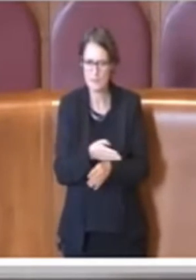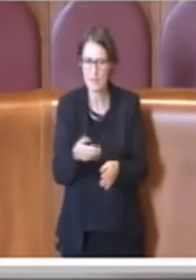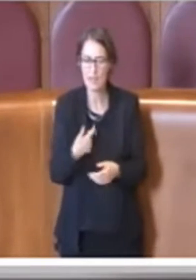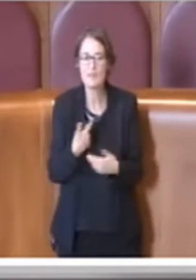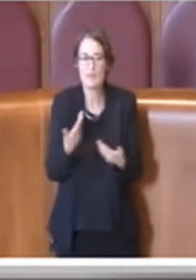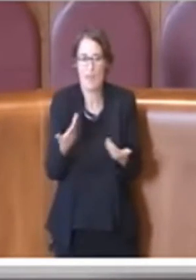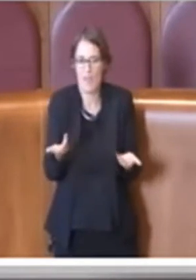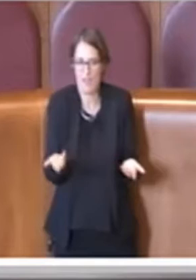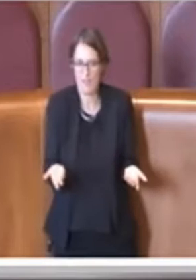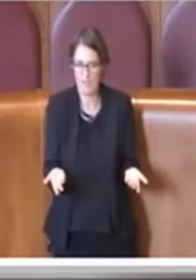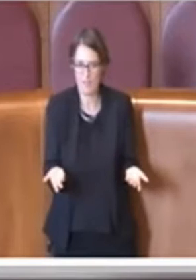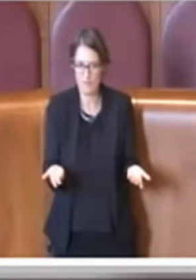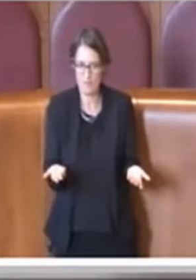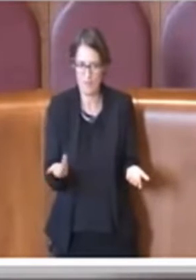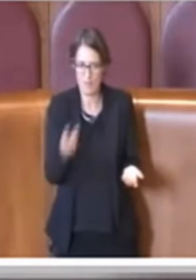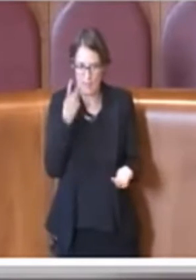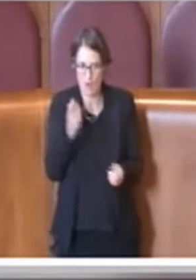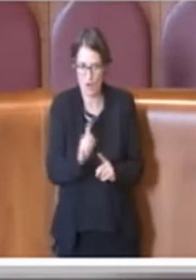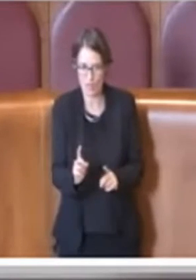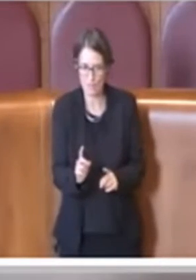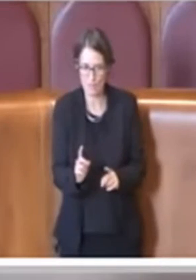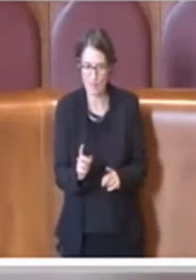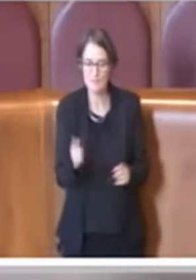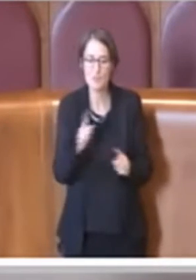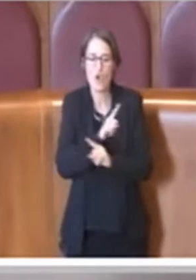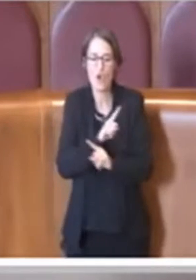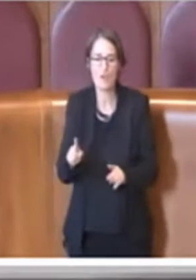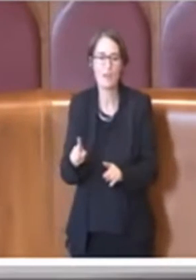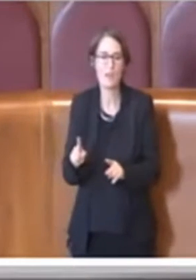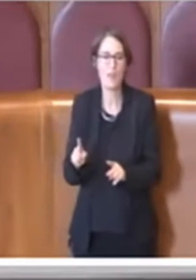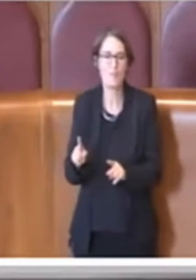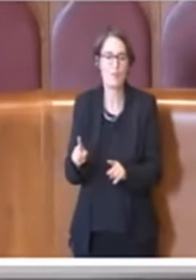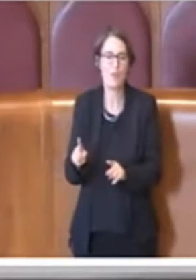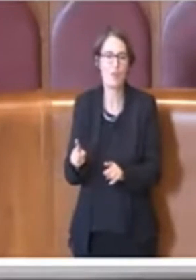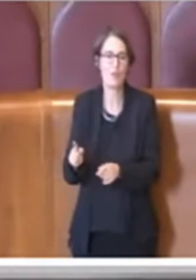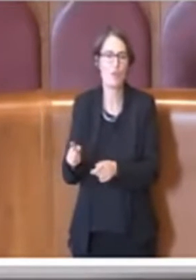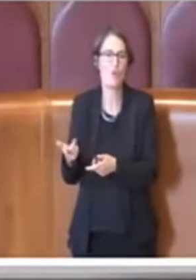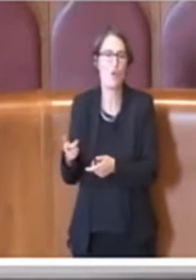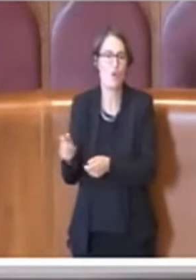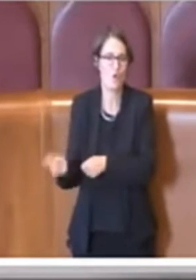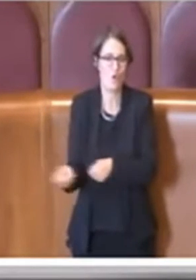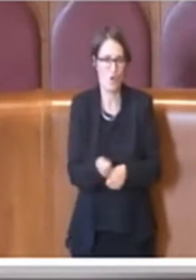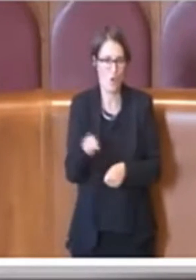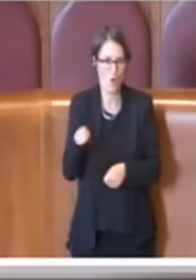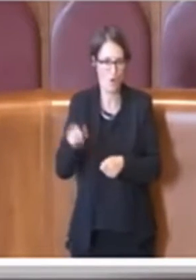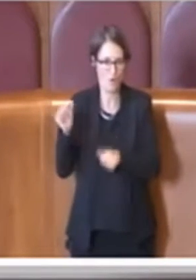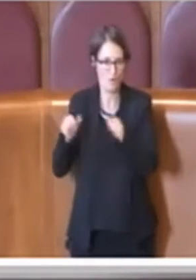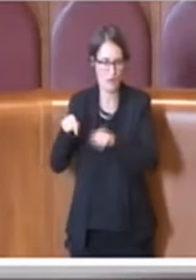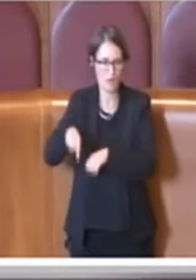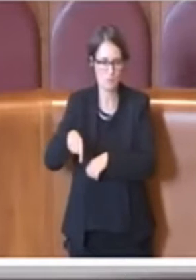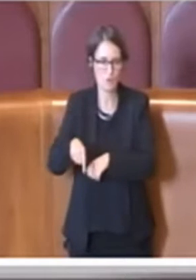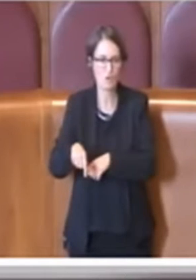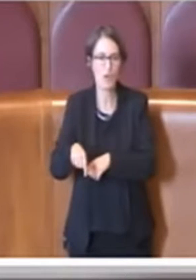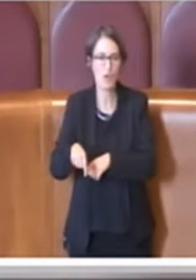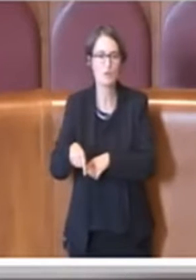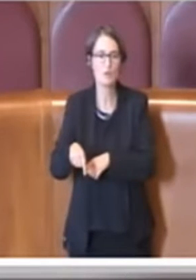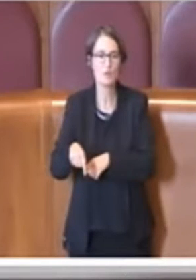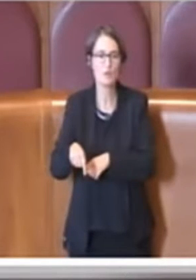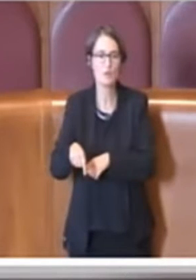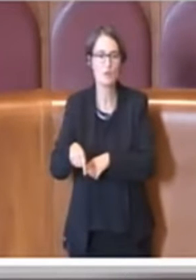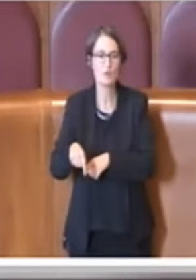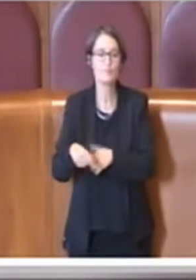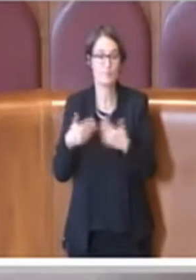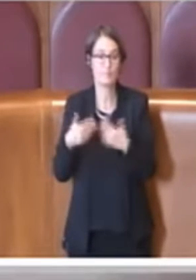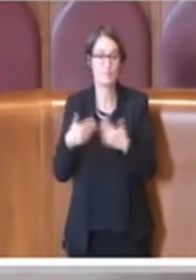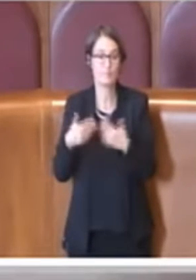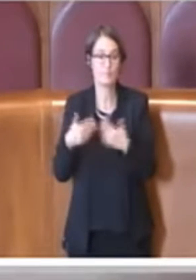non è previsto neanche per l'area del Cup. Quindi naturalmente, così come ha annunciato appunto la sindaca